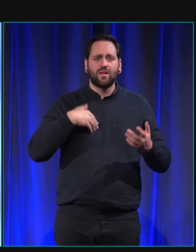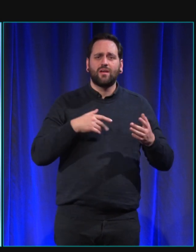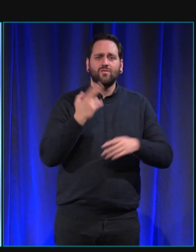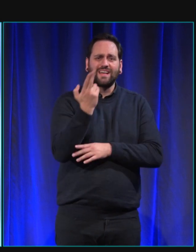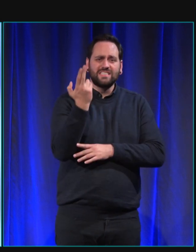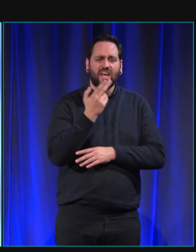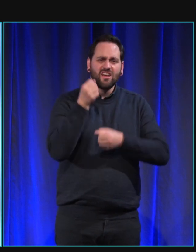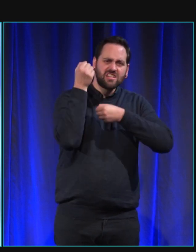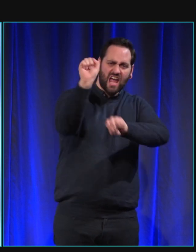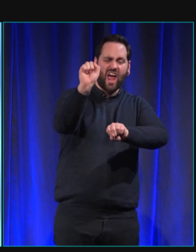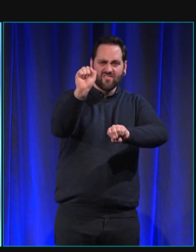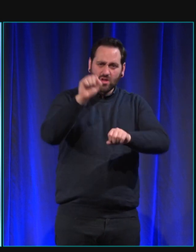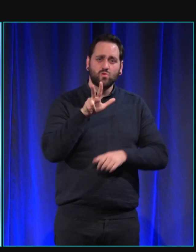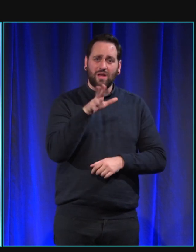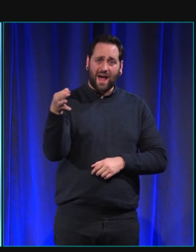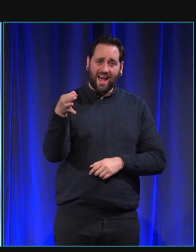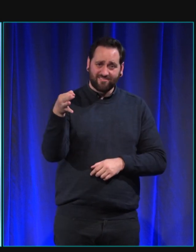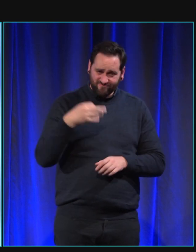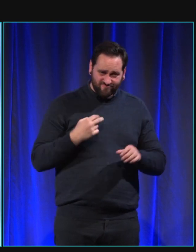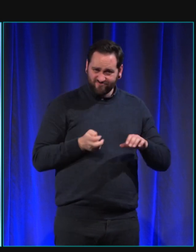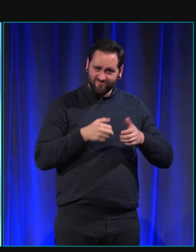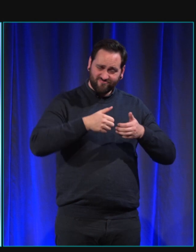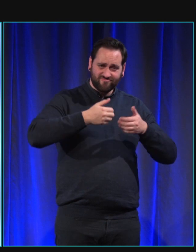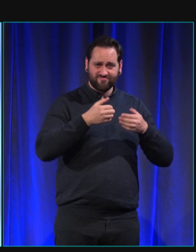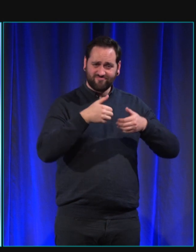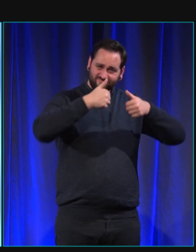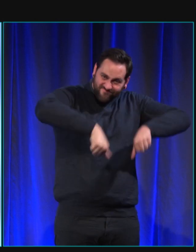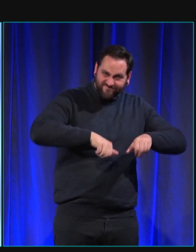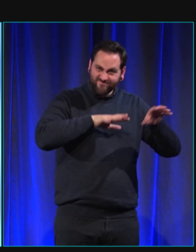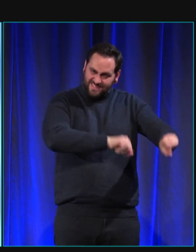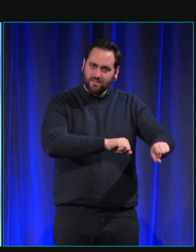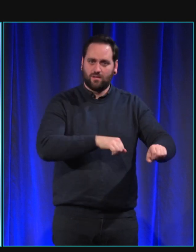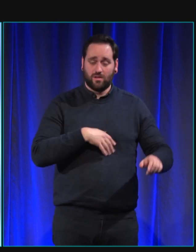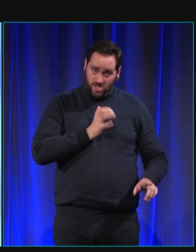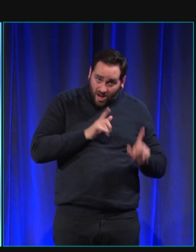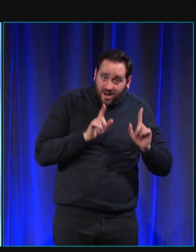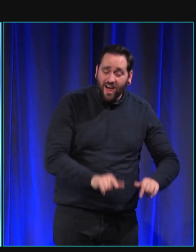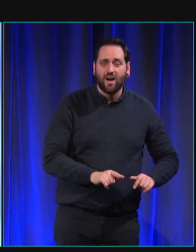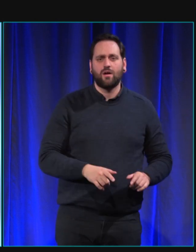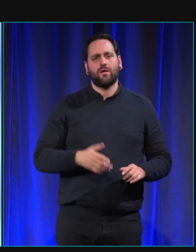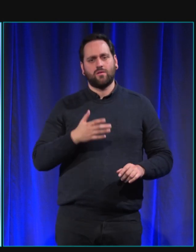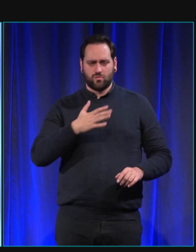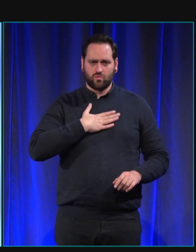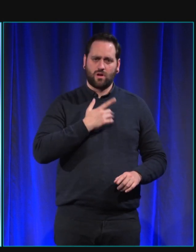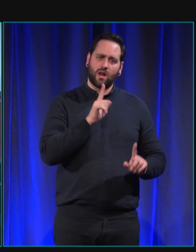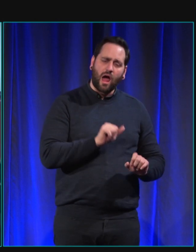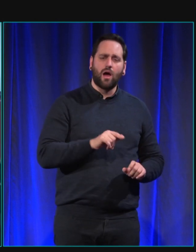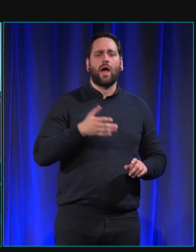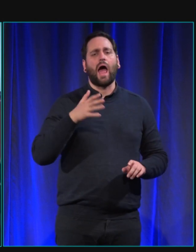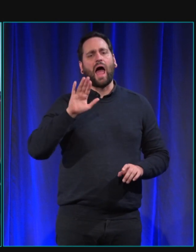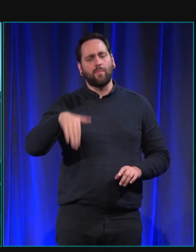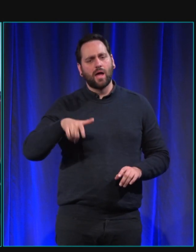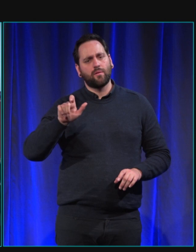je faisais dix mille choses et qu'elle elle était dehors mais avec toujours un référent dont j'avais moi confiance entièrement